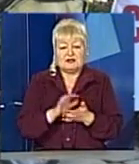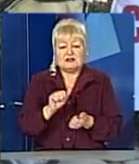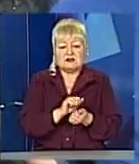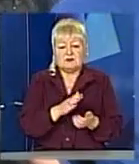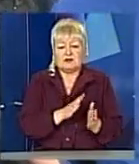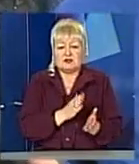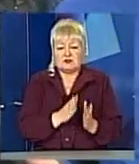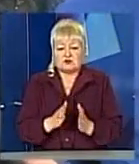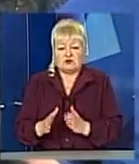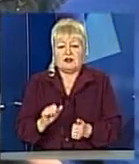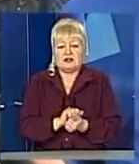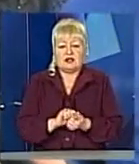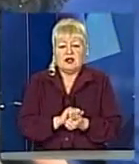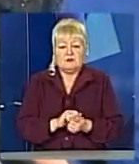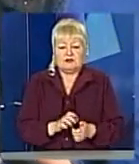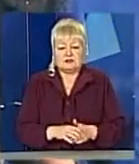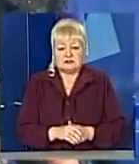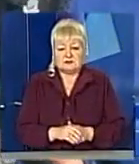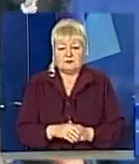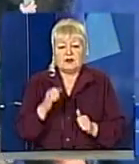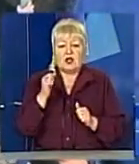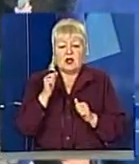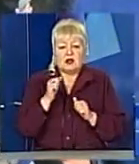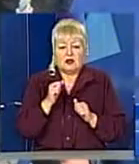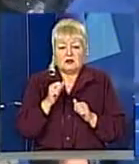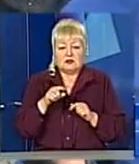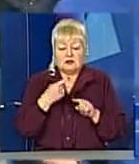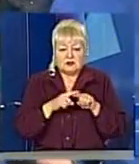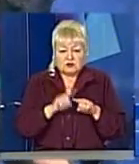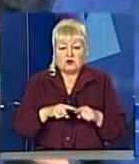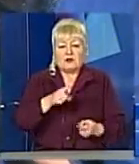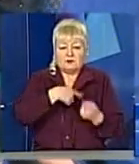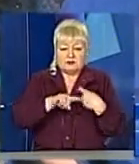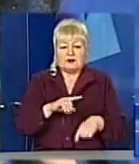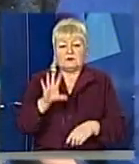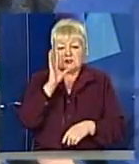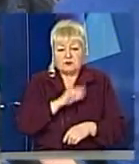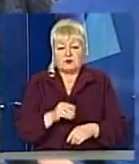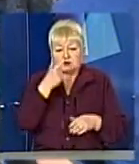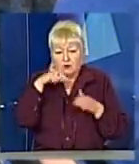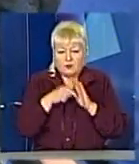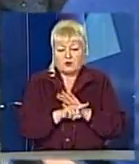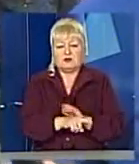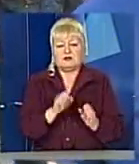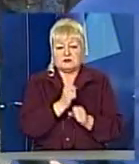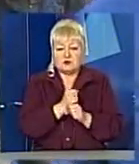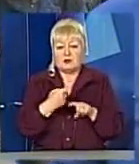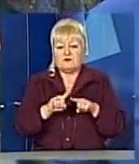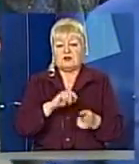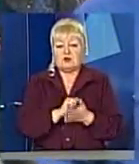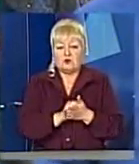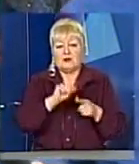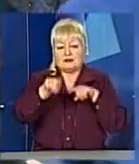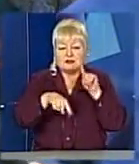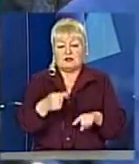малий бізнес. Кожен божий рік вигадується, ага, раз той підприємець пройшов прорив, проліз, зробив ті документи, на